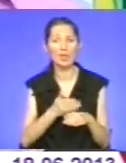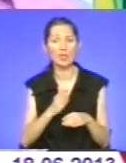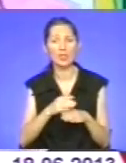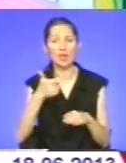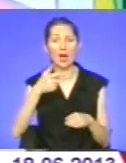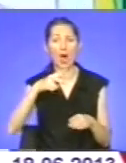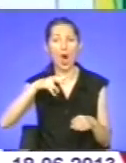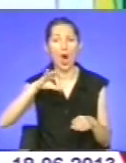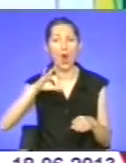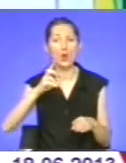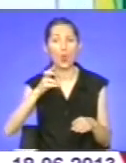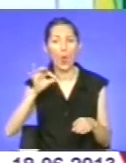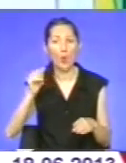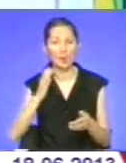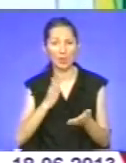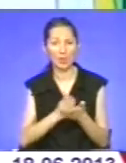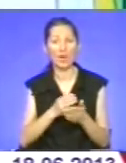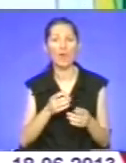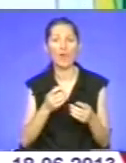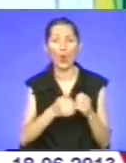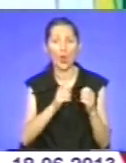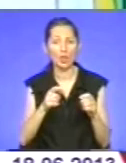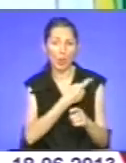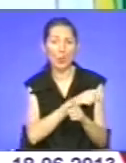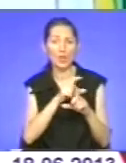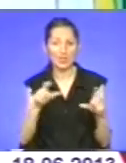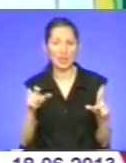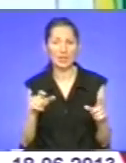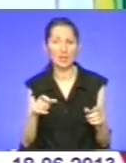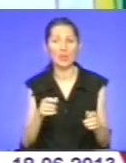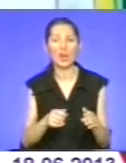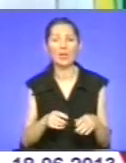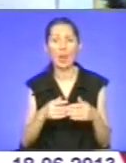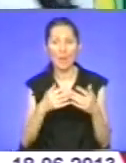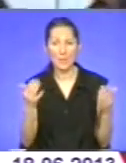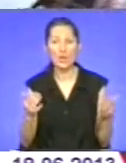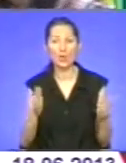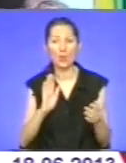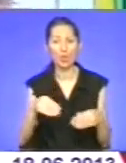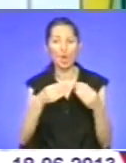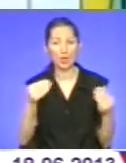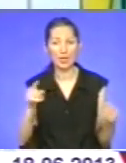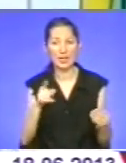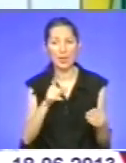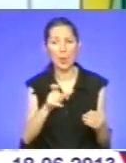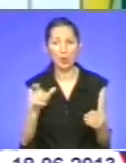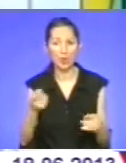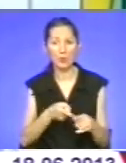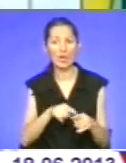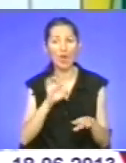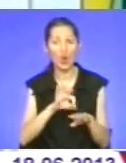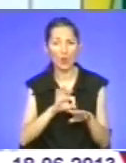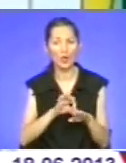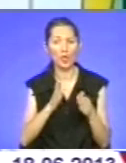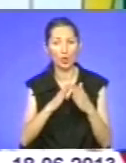лікарень, де є поліклінічне відділення, для того, щоб можна було їх використовувати. Але основна маса буде розміщена безпосередньо тим людям, які хворі. Є перелік